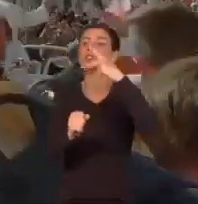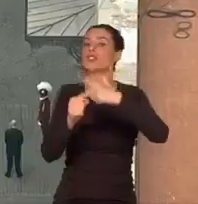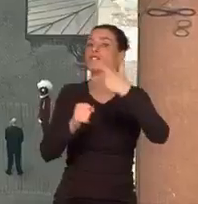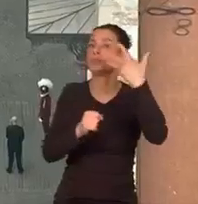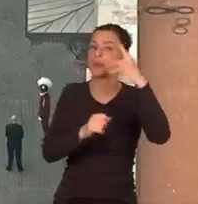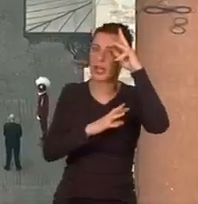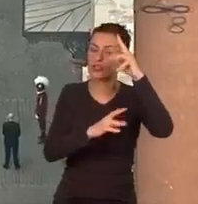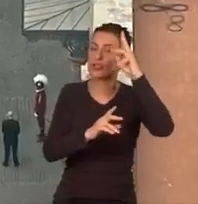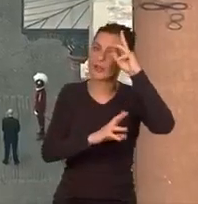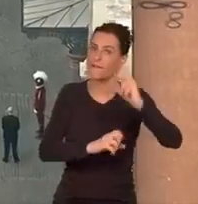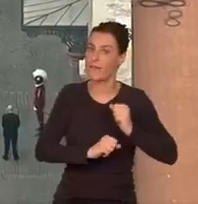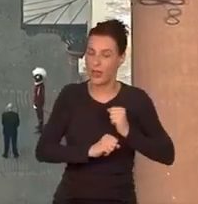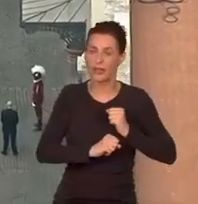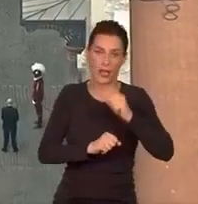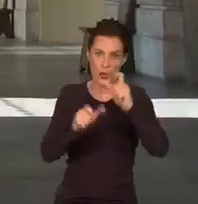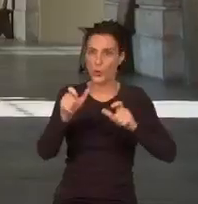Szwajcarskiej.